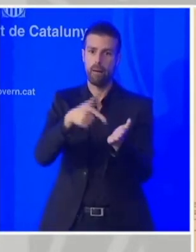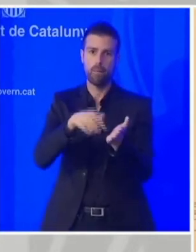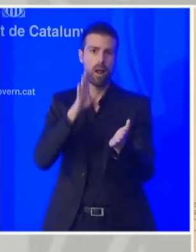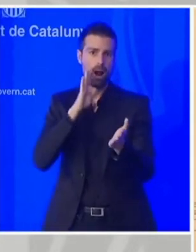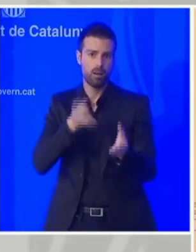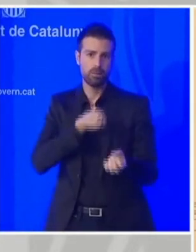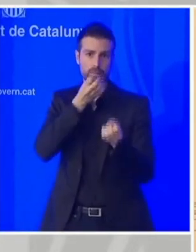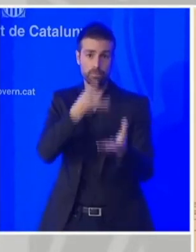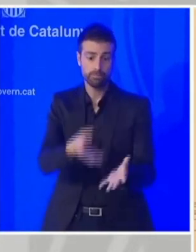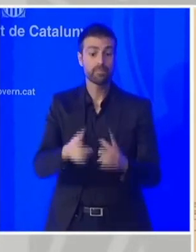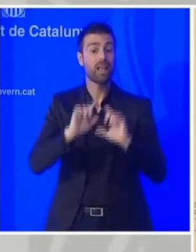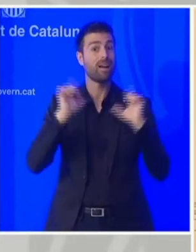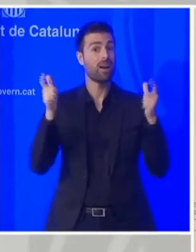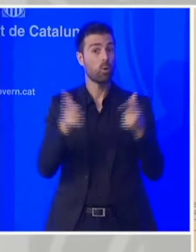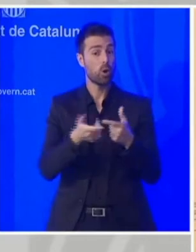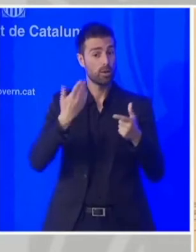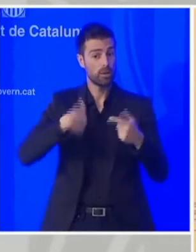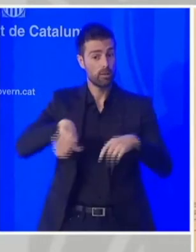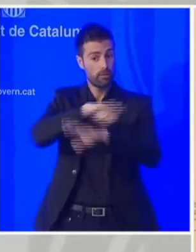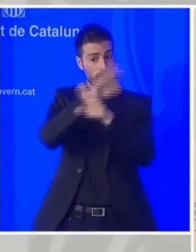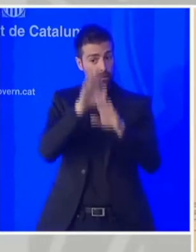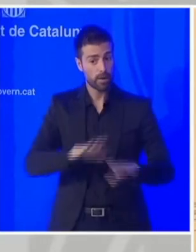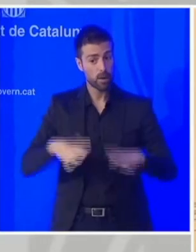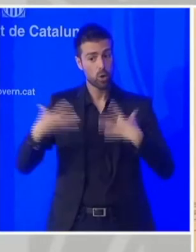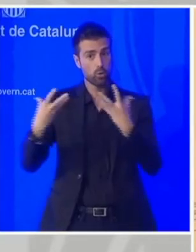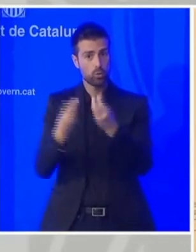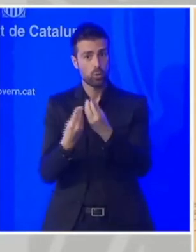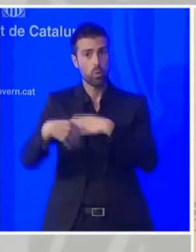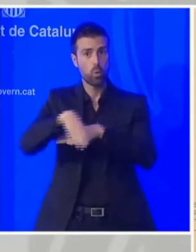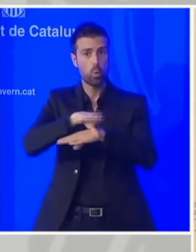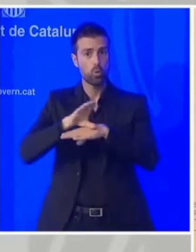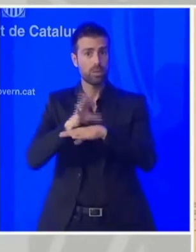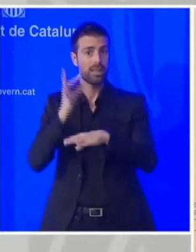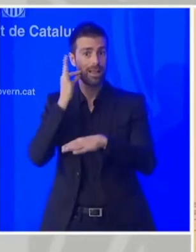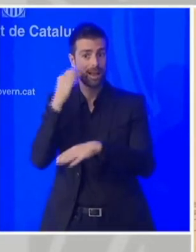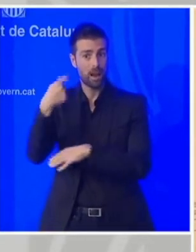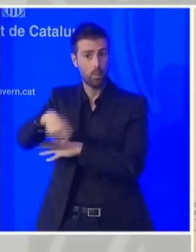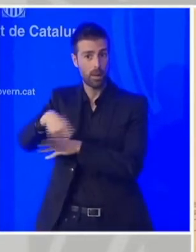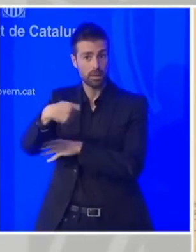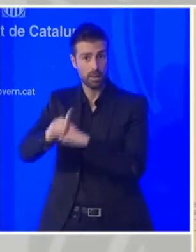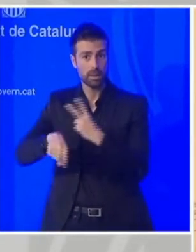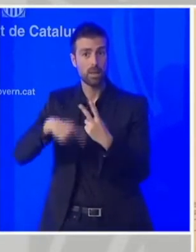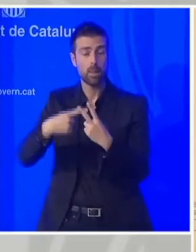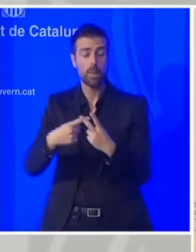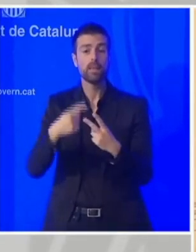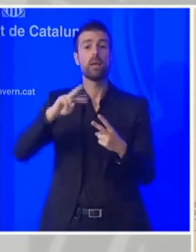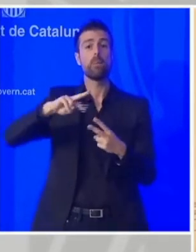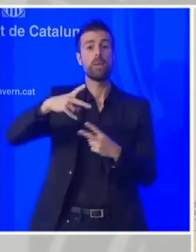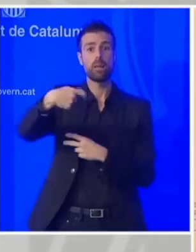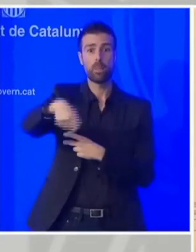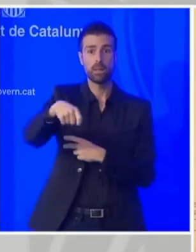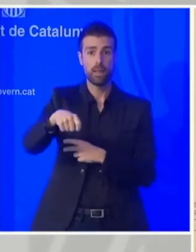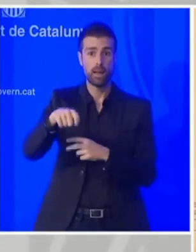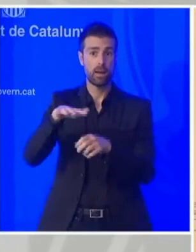reunió que hem mantingut amb la consellera de Presidència, i amb el vicepresident i conseller d'Economia,